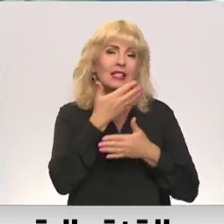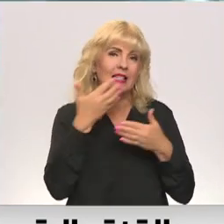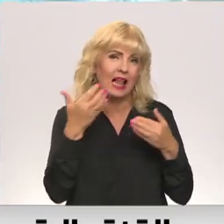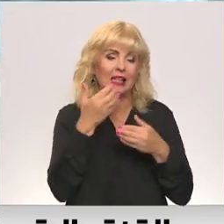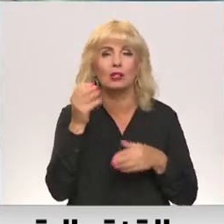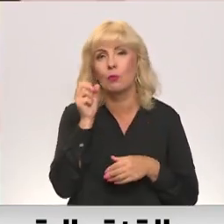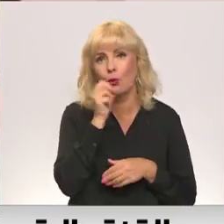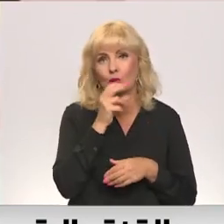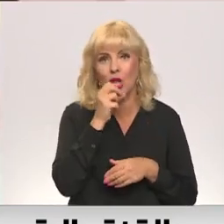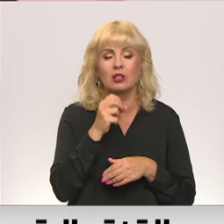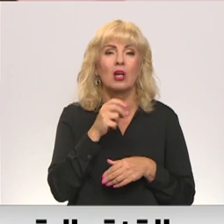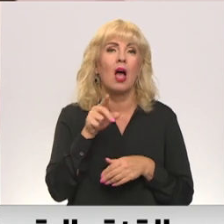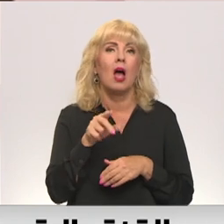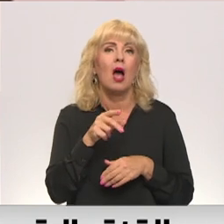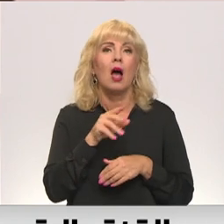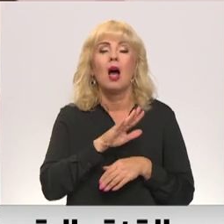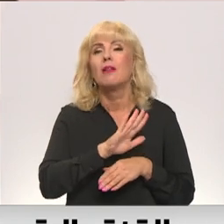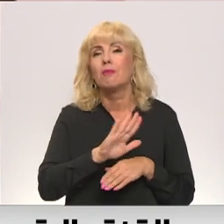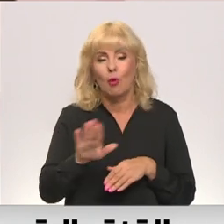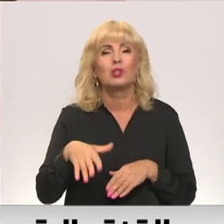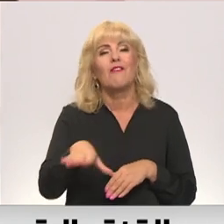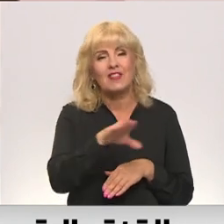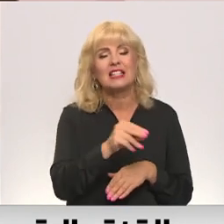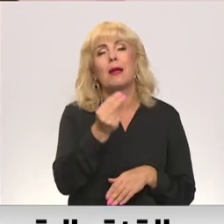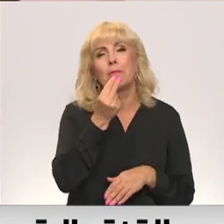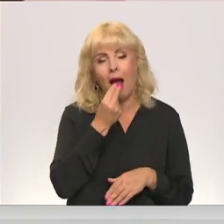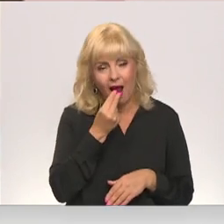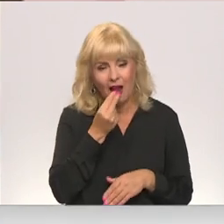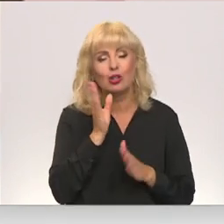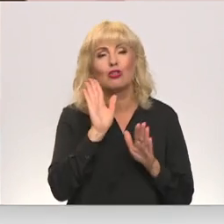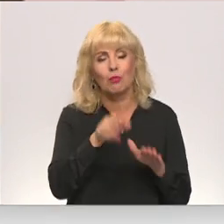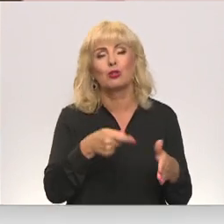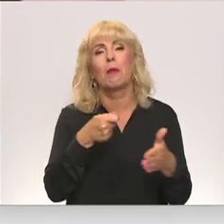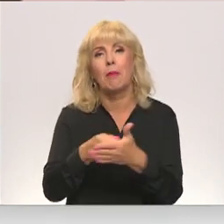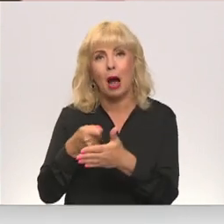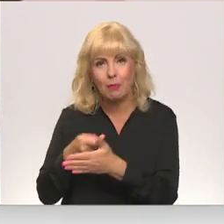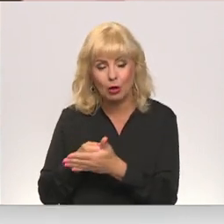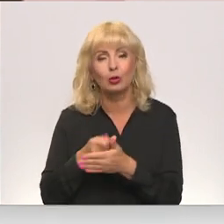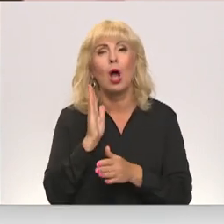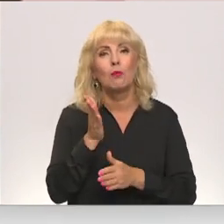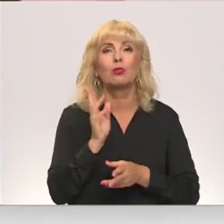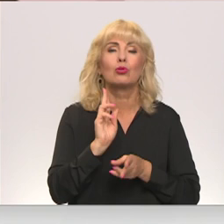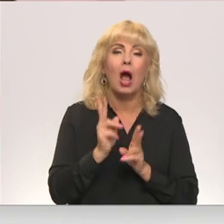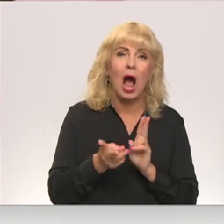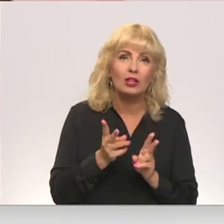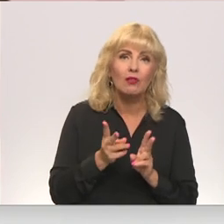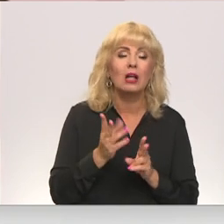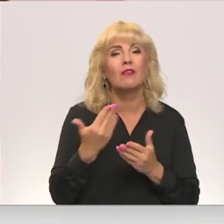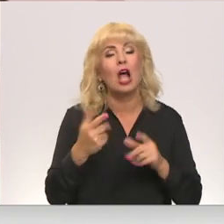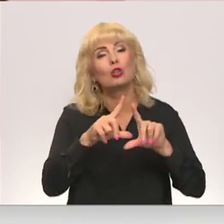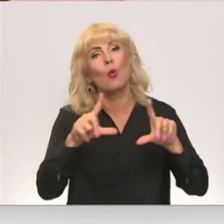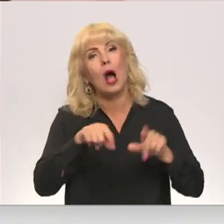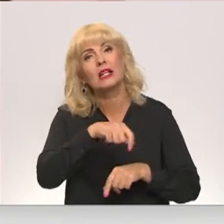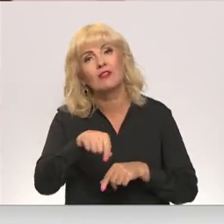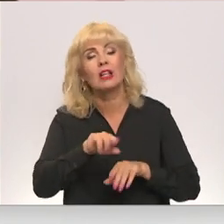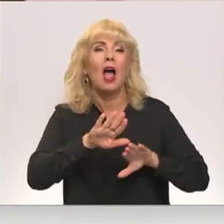pusdienas. Nē, duši nepaliks, bērni tiks paēdināti, vai tas tiks gatavots uz skolas virtuvē, vai